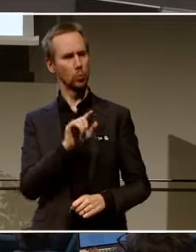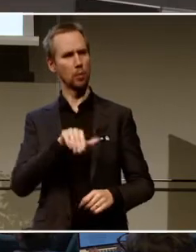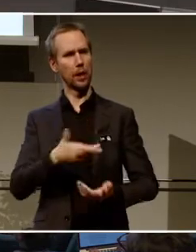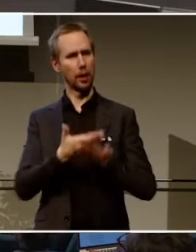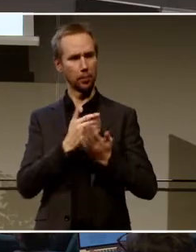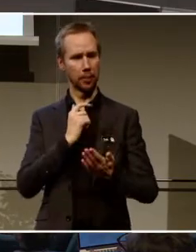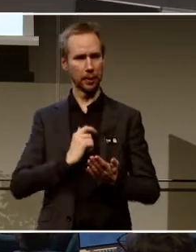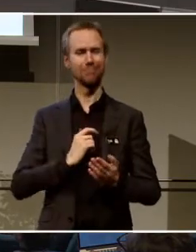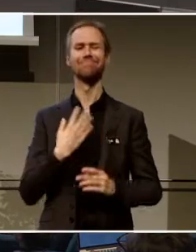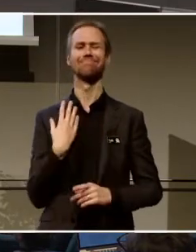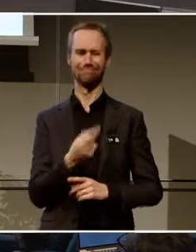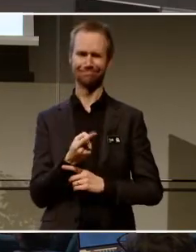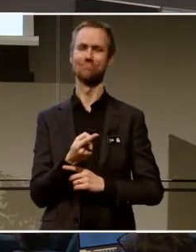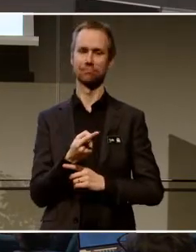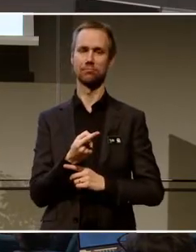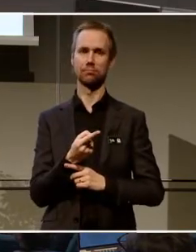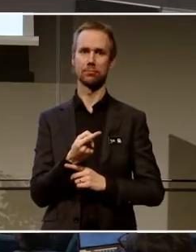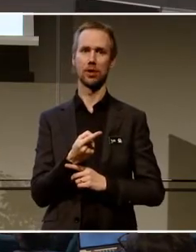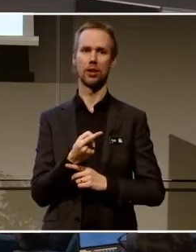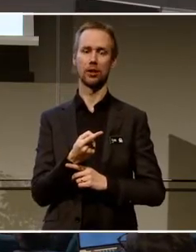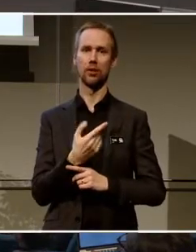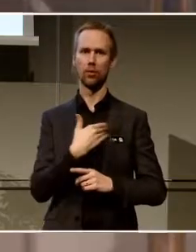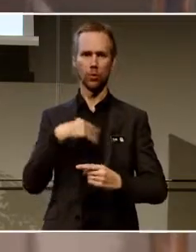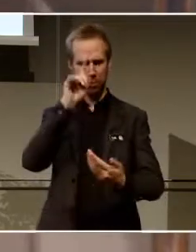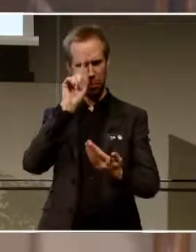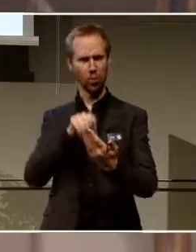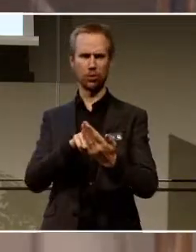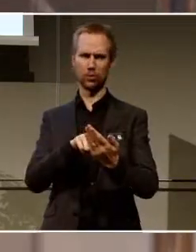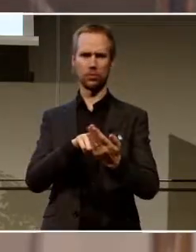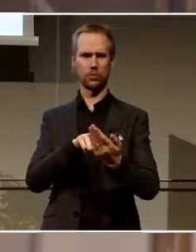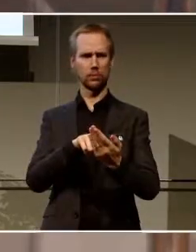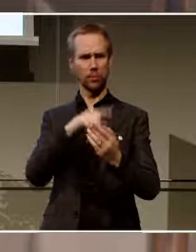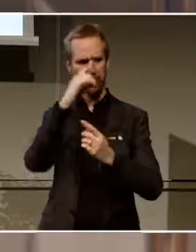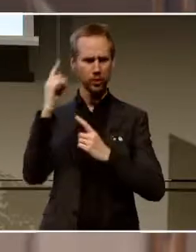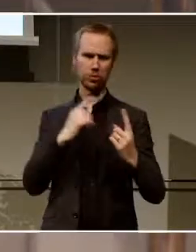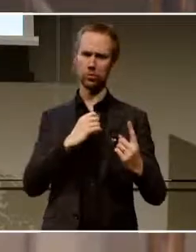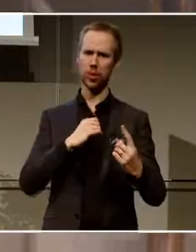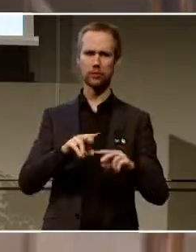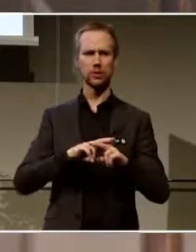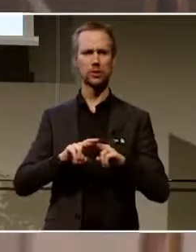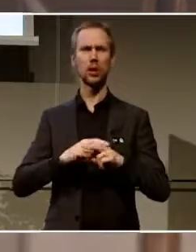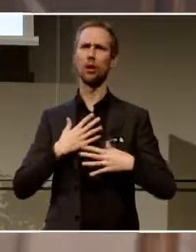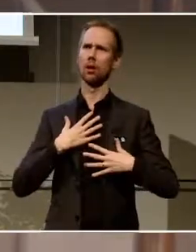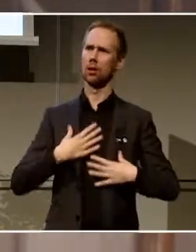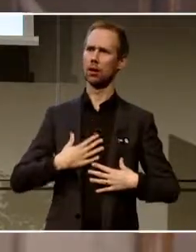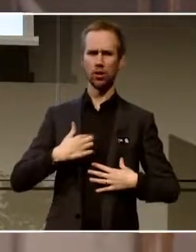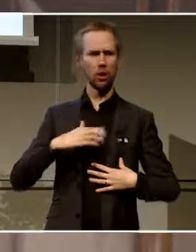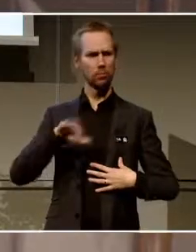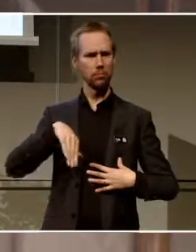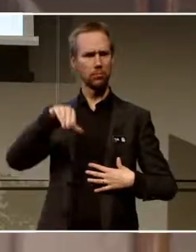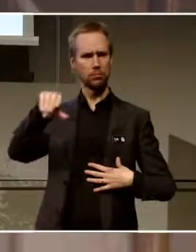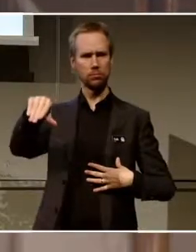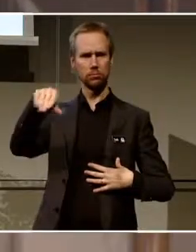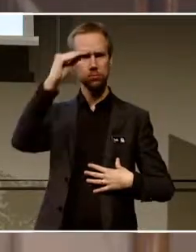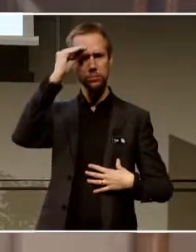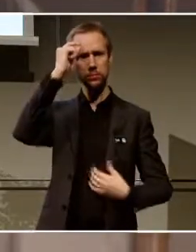det här vi vill åt. är det här att människor kan få känna att de lär sig någonting. Att de gör framsteg. Att det liksom ligger i